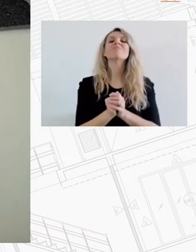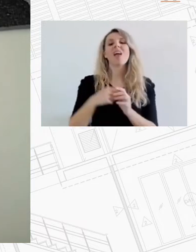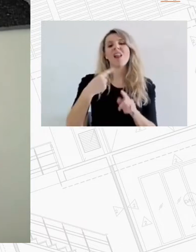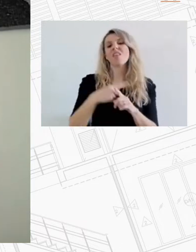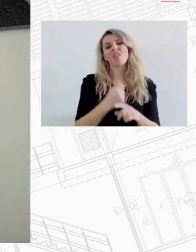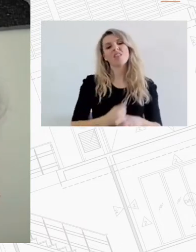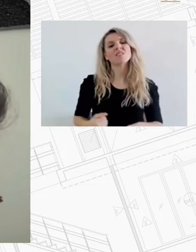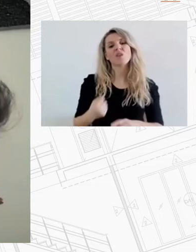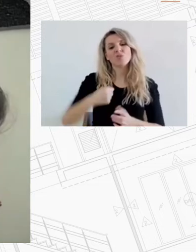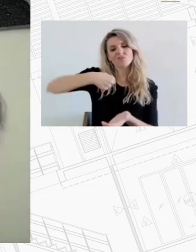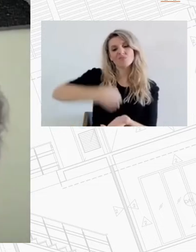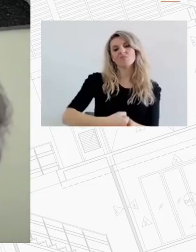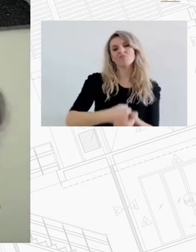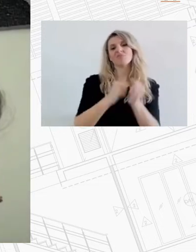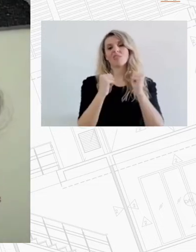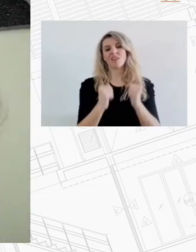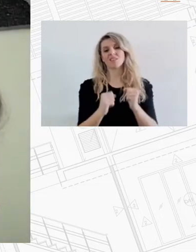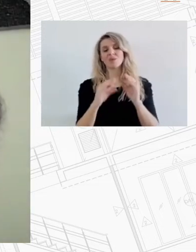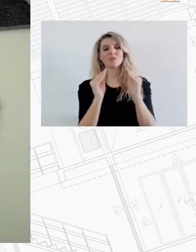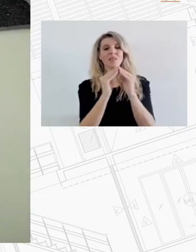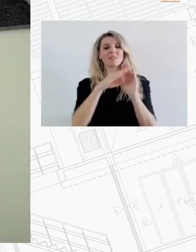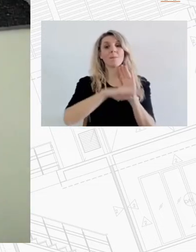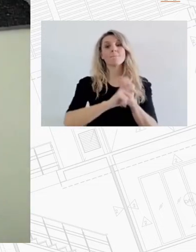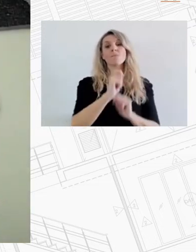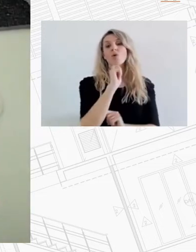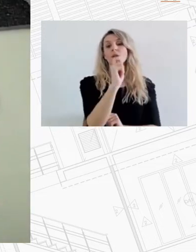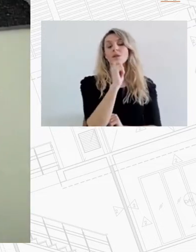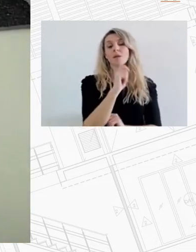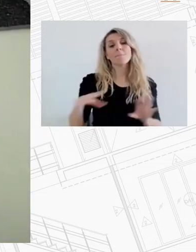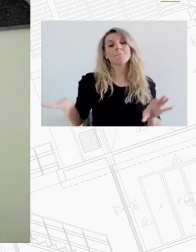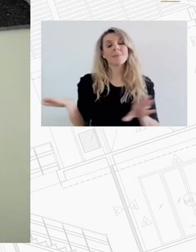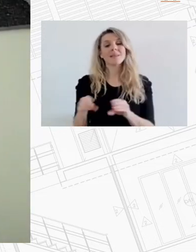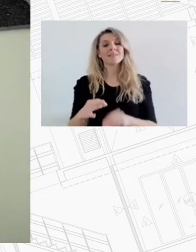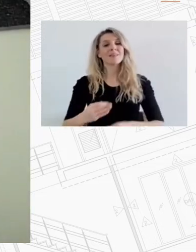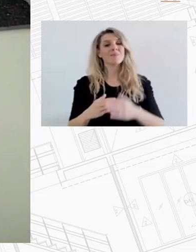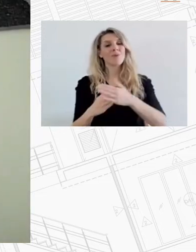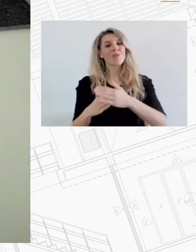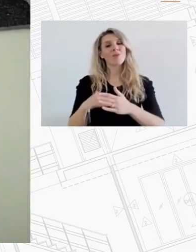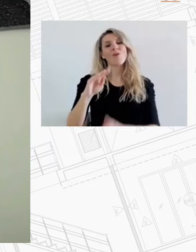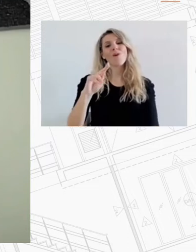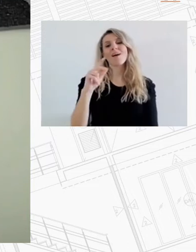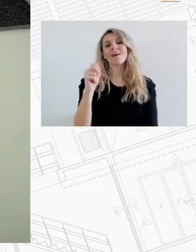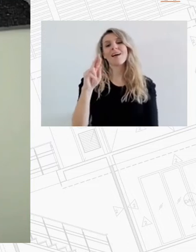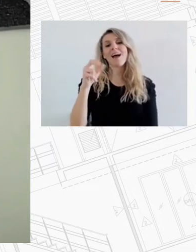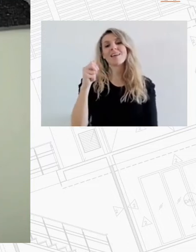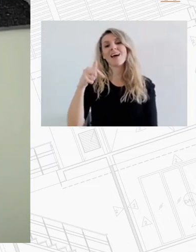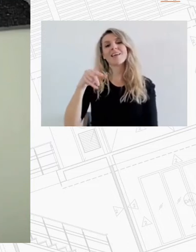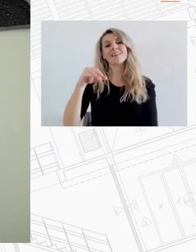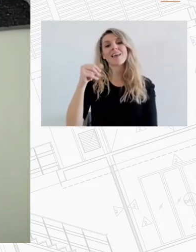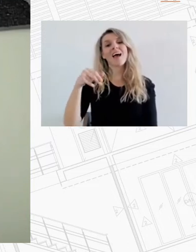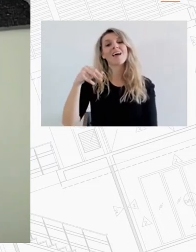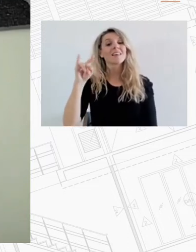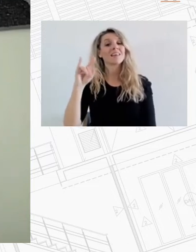Αναλάβαμε μαζί με την πρόεδρο τη Μαρία την Καραγιάννη και τη Μητροπολιτική Αναπτυξιακή